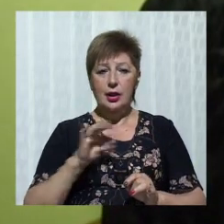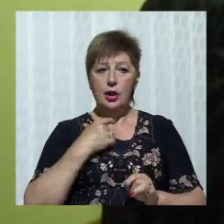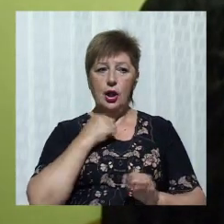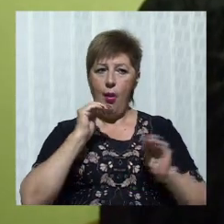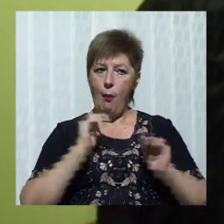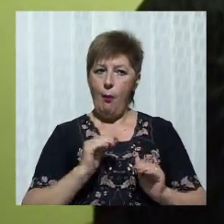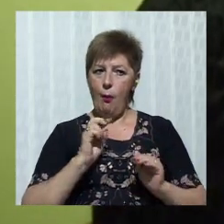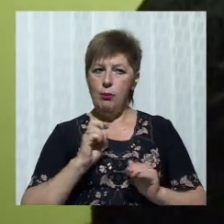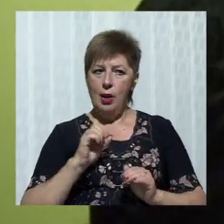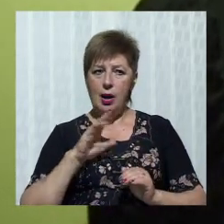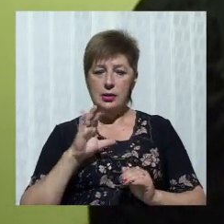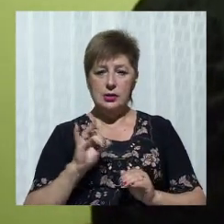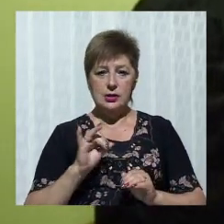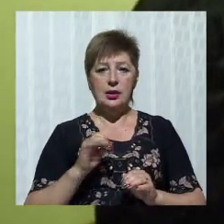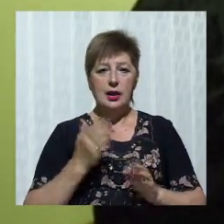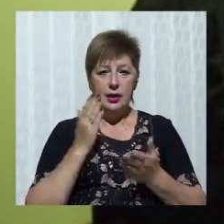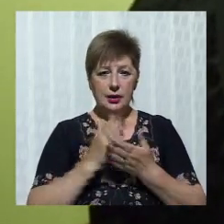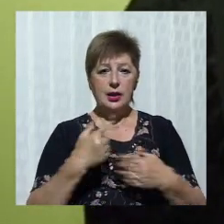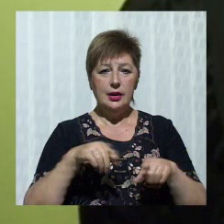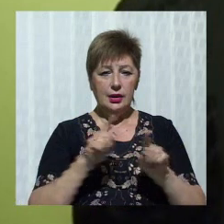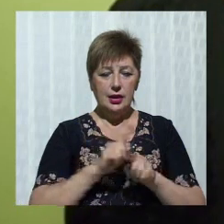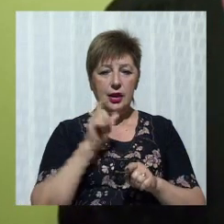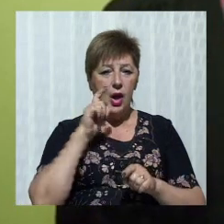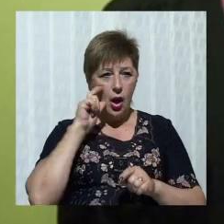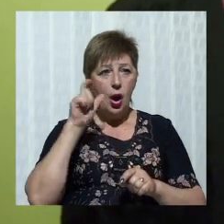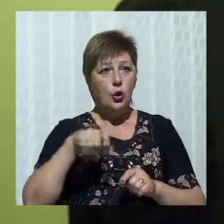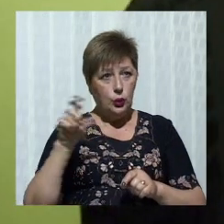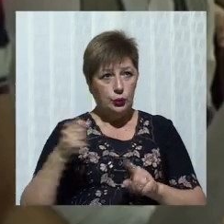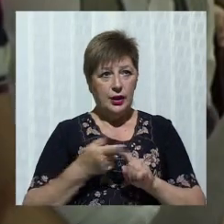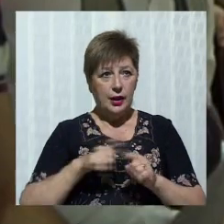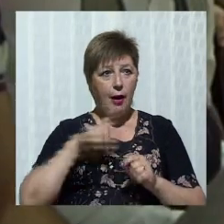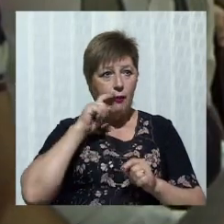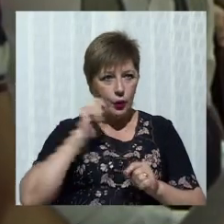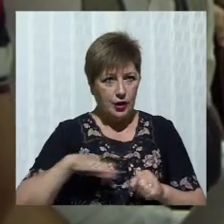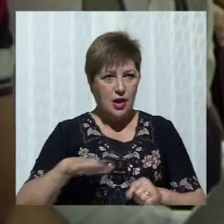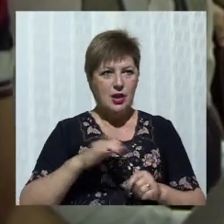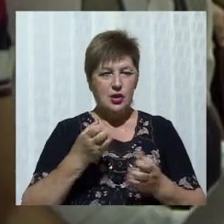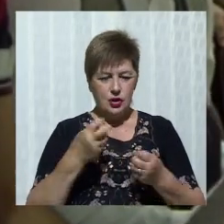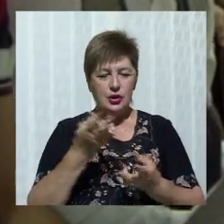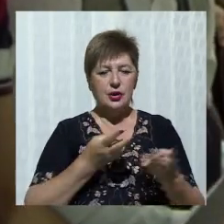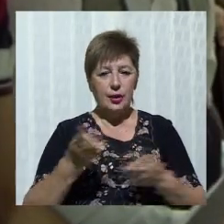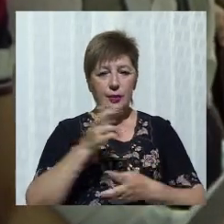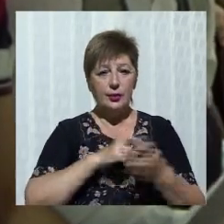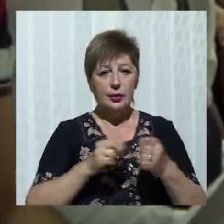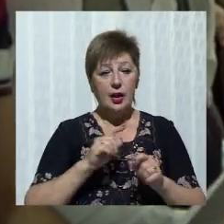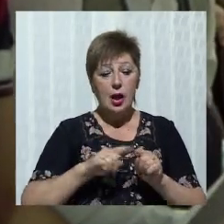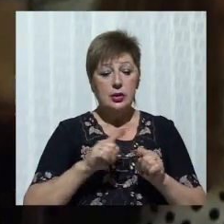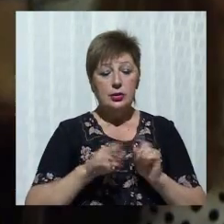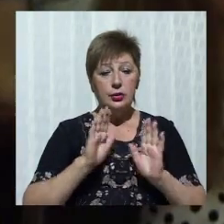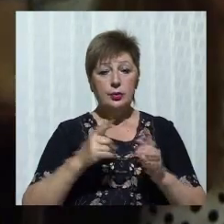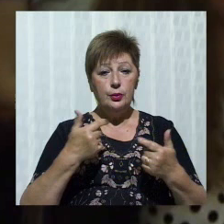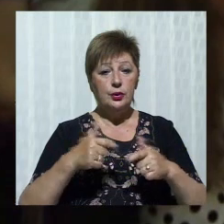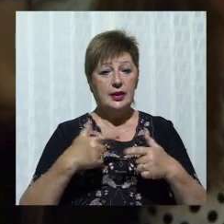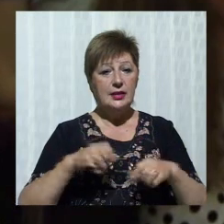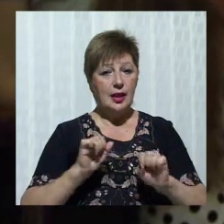теж у нас дуже гарні. Тобто є такі люди, які в Україні ще треба пошукати. Незабаром студенти складатимуть державні іспити. Деякі